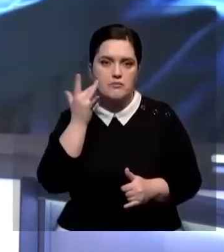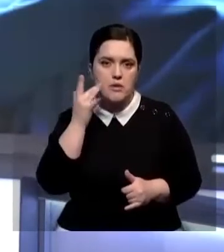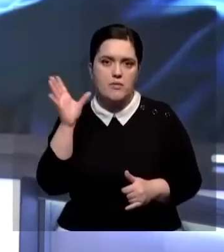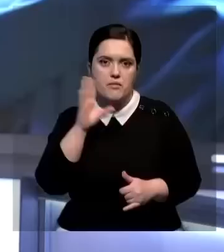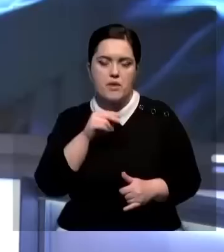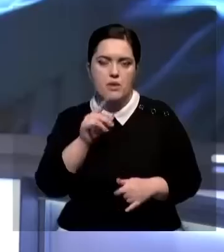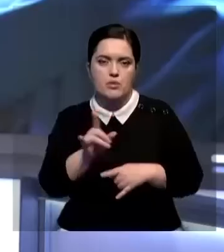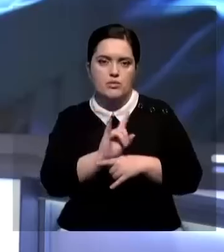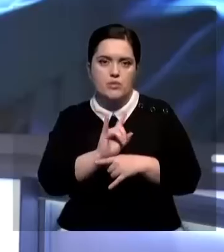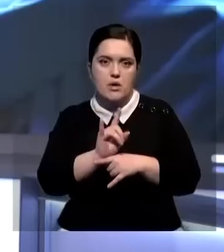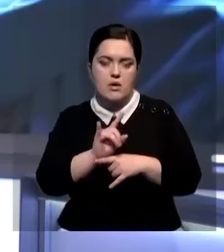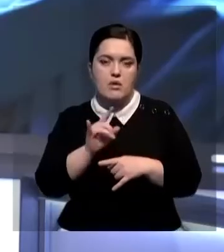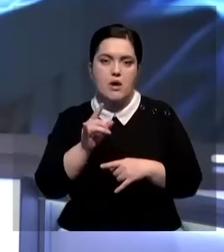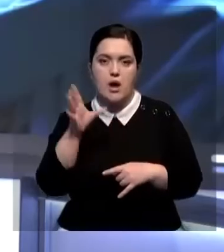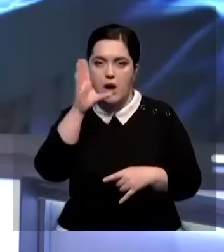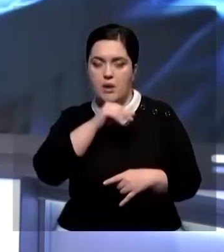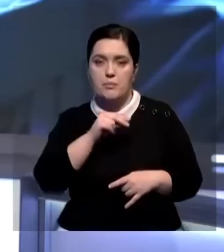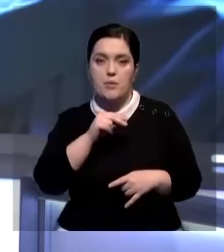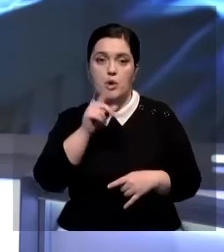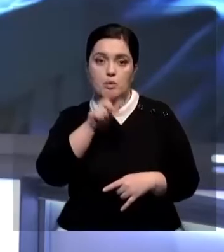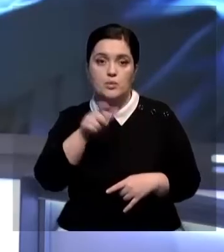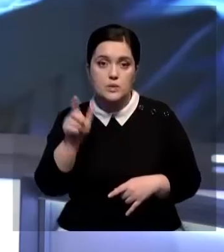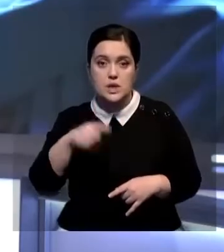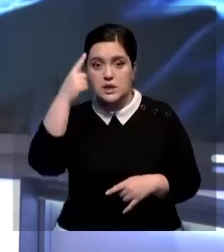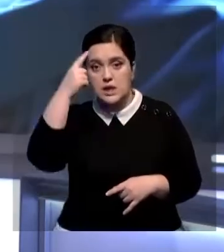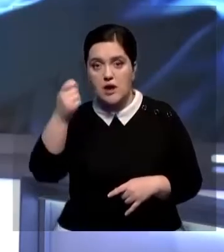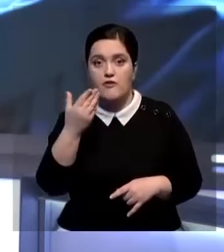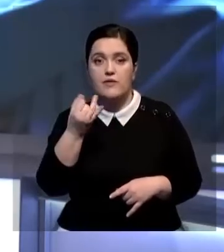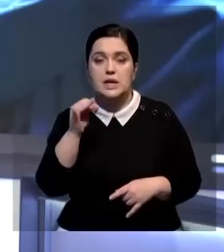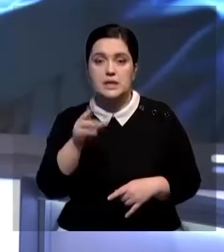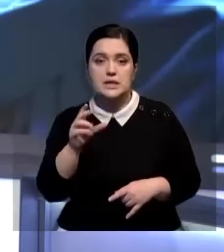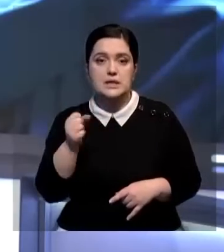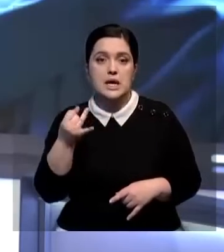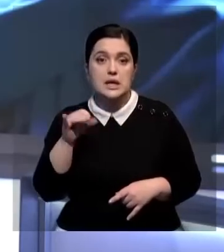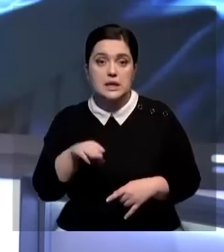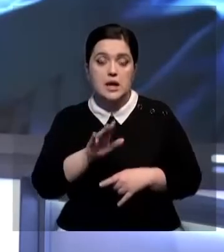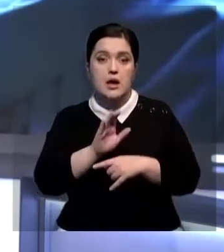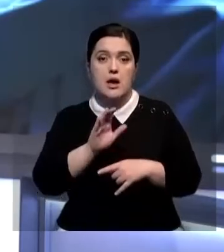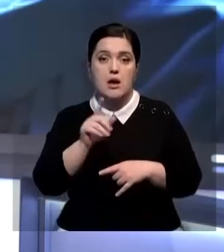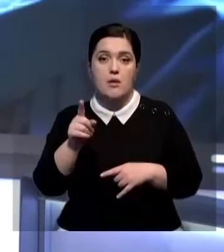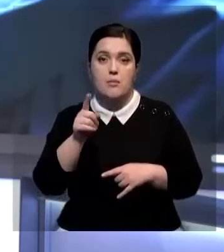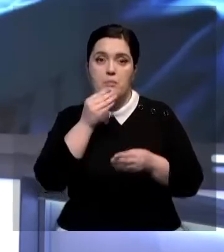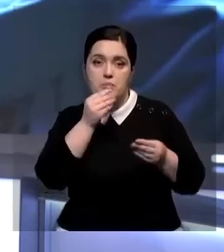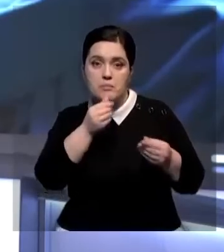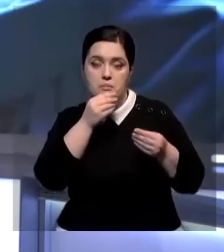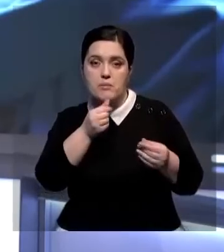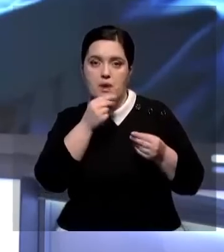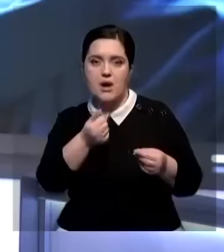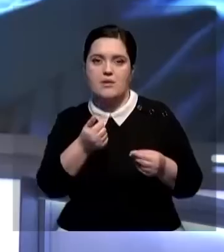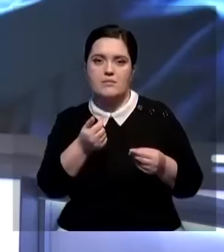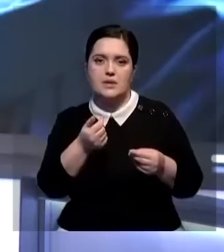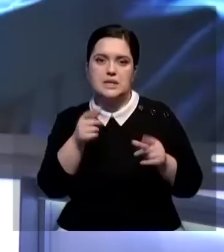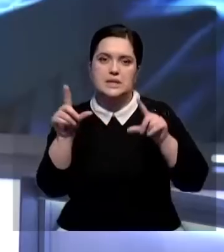попадаются на фишинг-ловушках по классике. Люди получают рассылки на фейковые сайты. Злоумышленники заманивают своих жертв